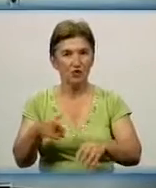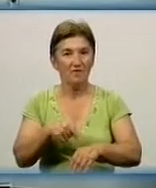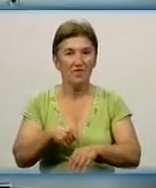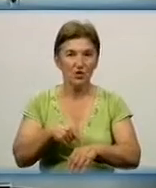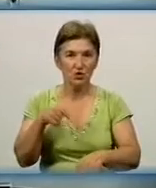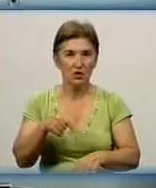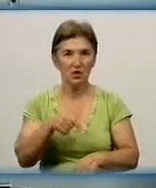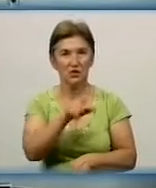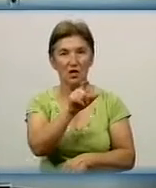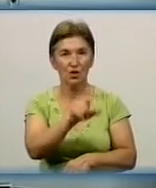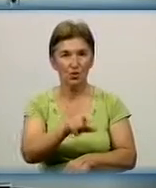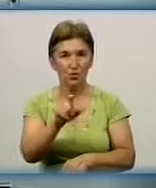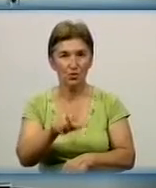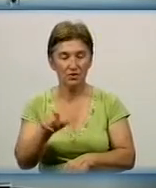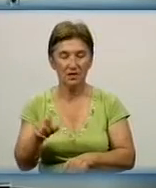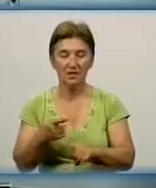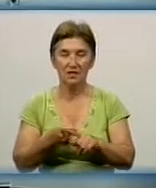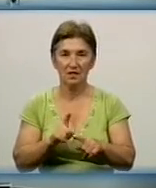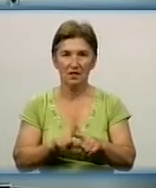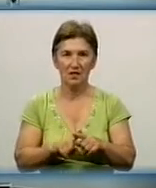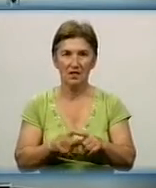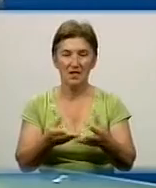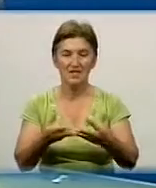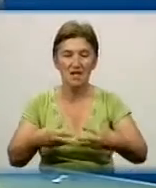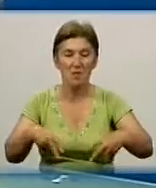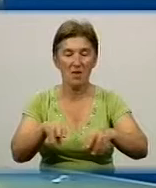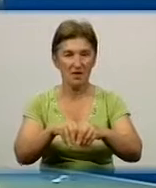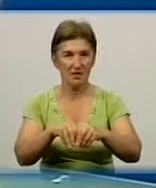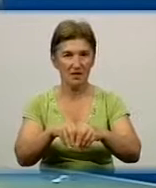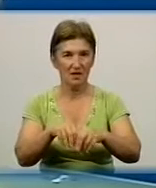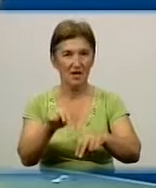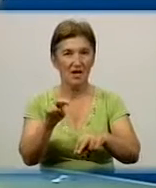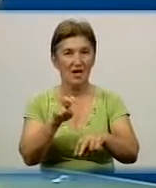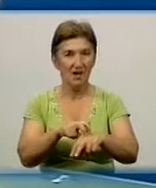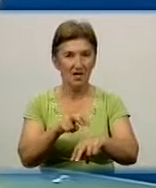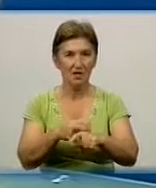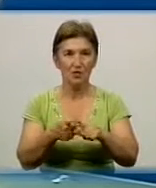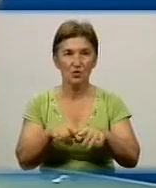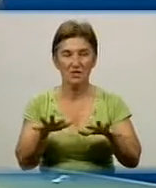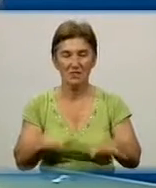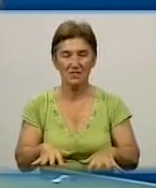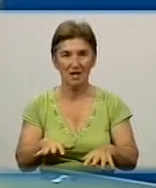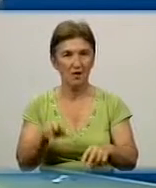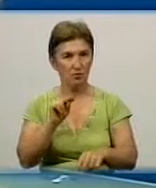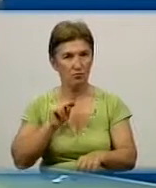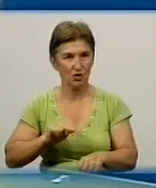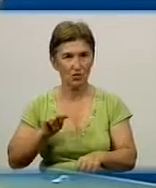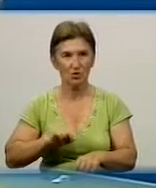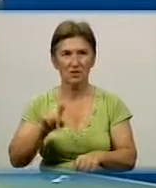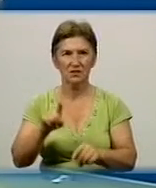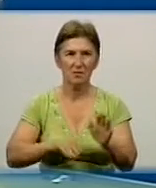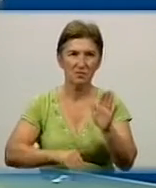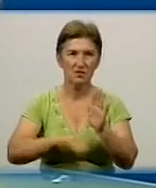люди, які, скажімо, це сімейні лікарі, педіатри, які працюють на місцях, там дійсно підвищується